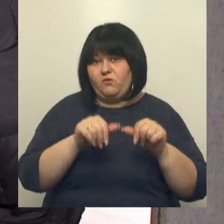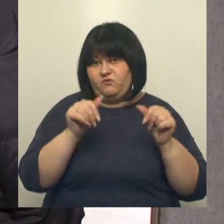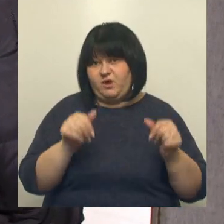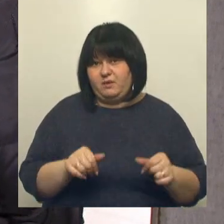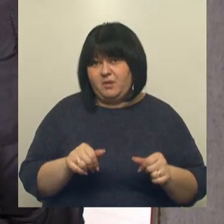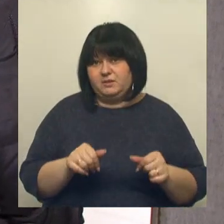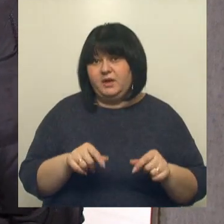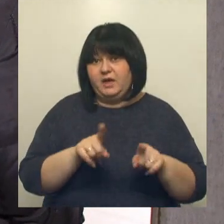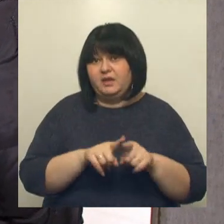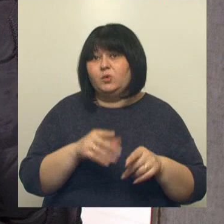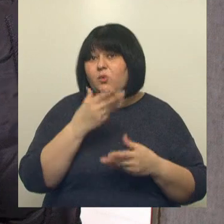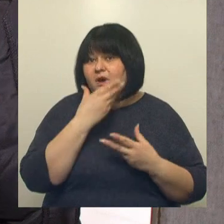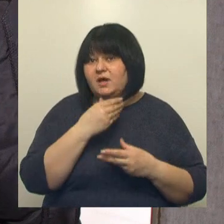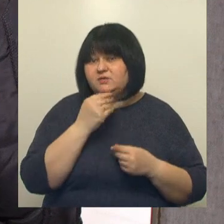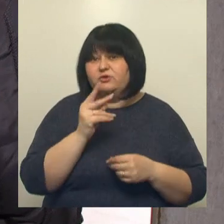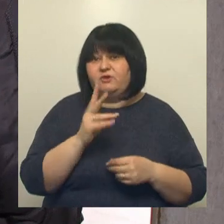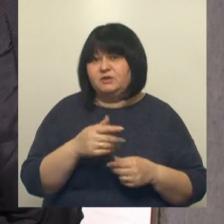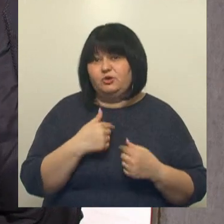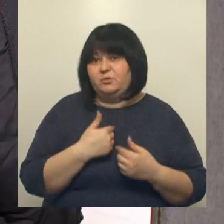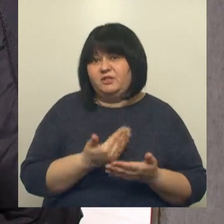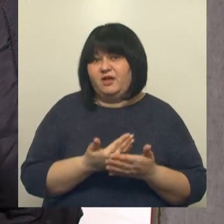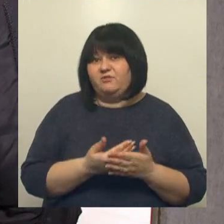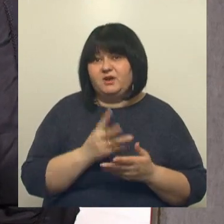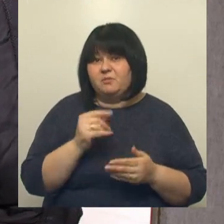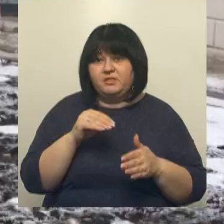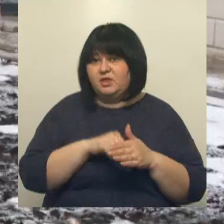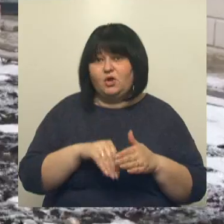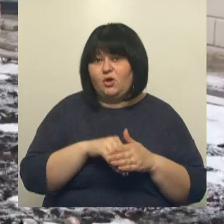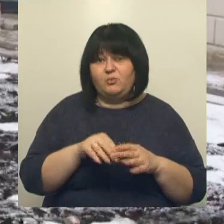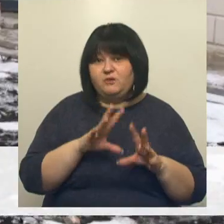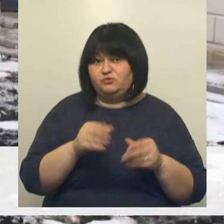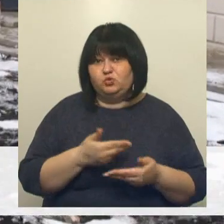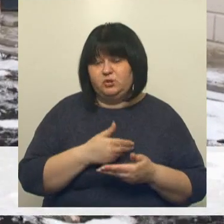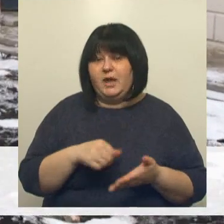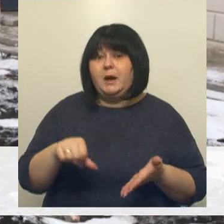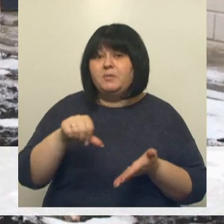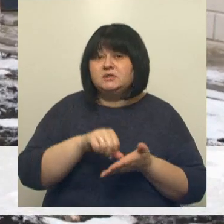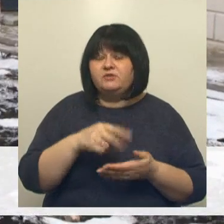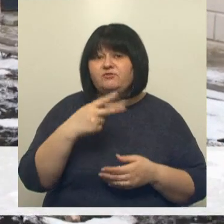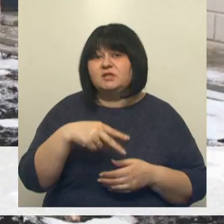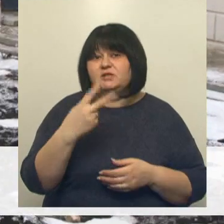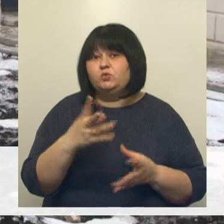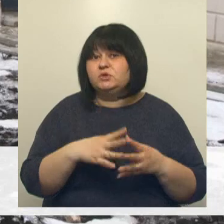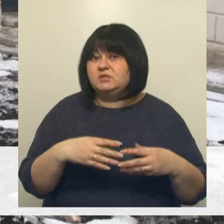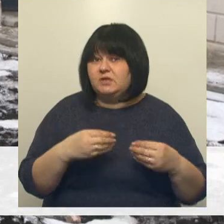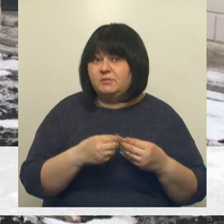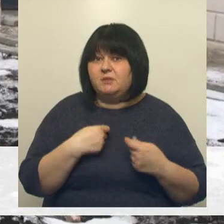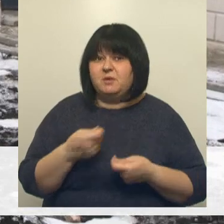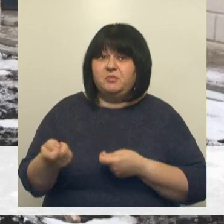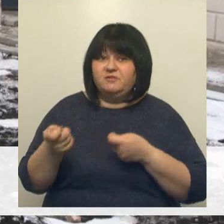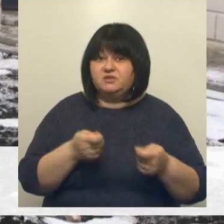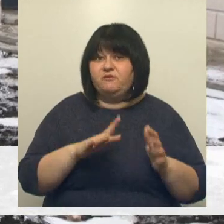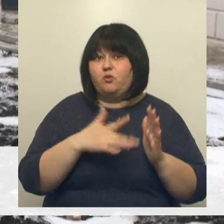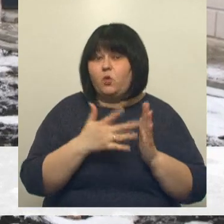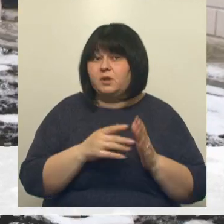И на такую красивую квартиру мы, наверное, не накопили бы. Представители 22 семей мы привезли в город